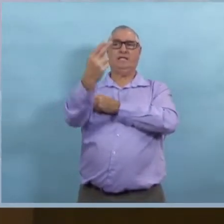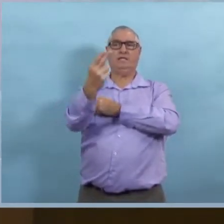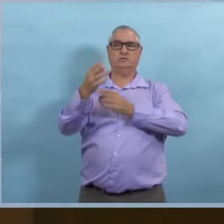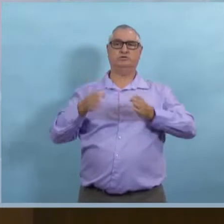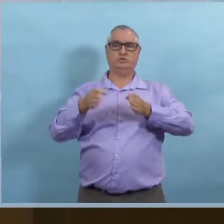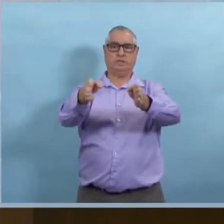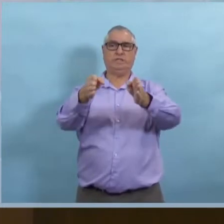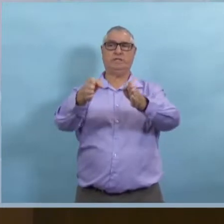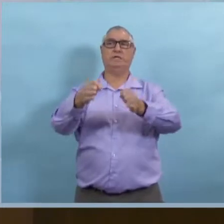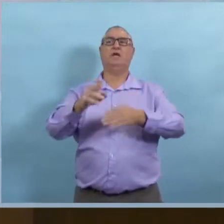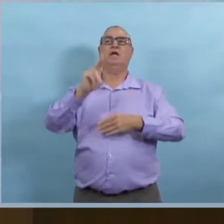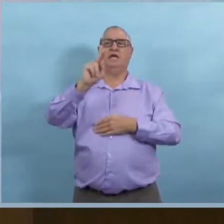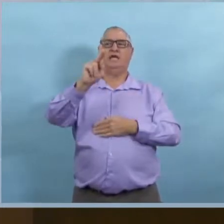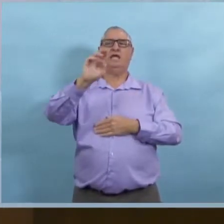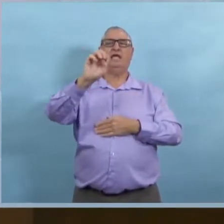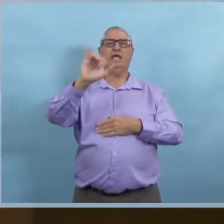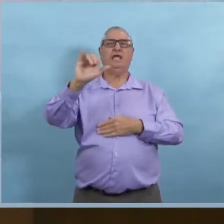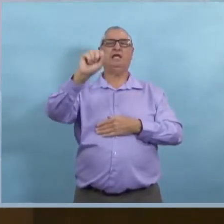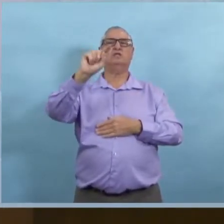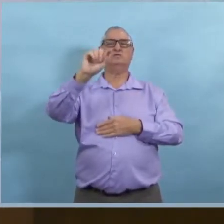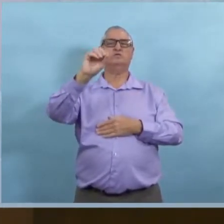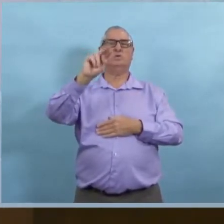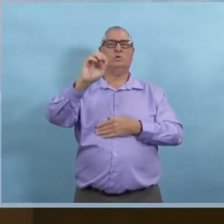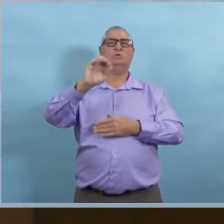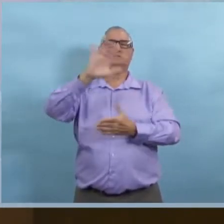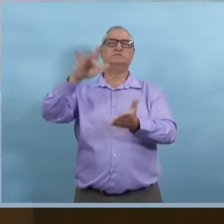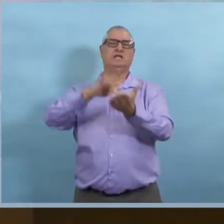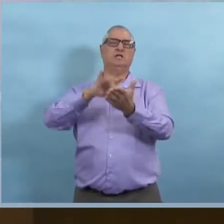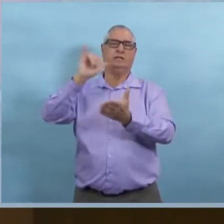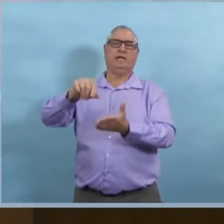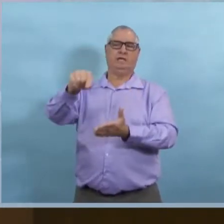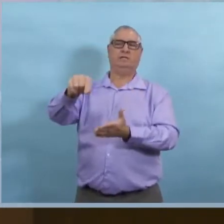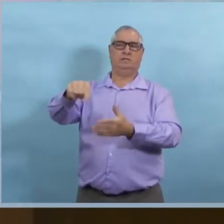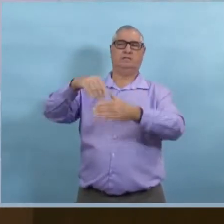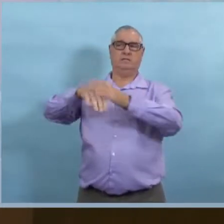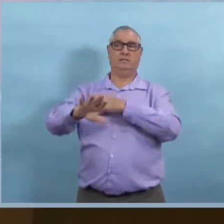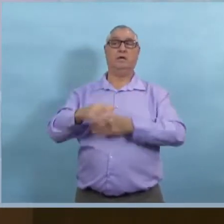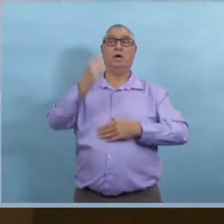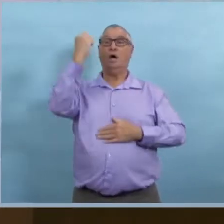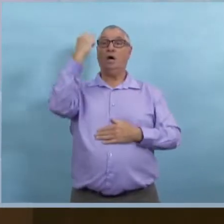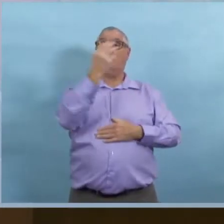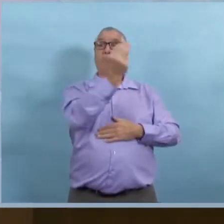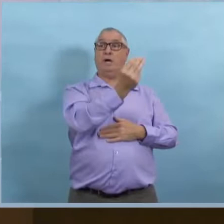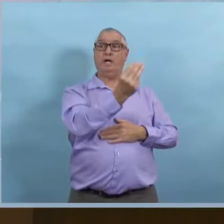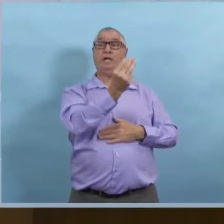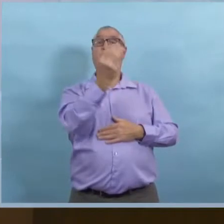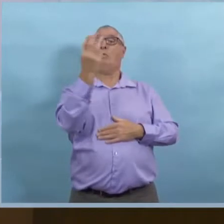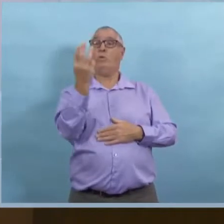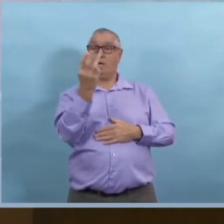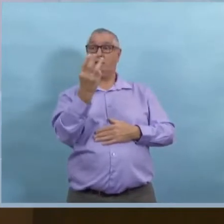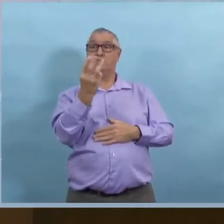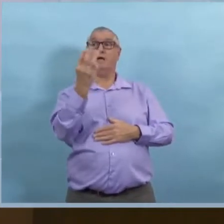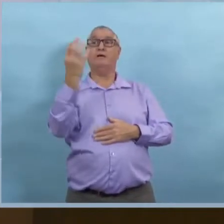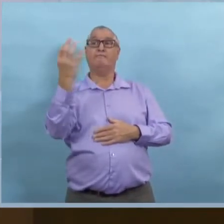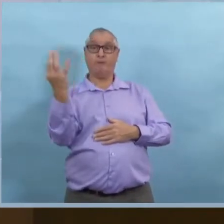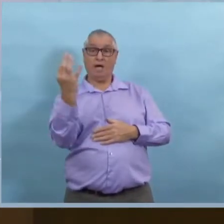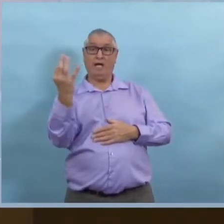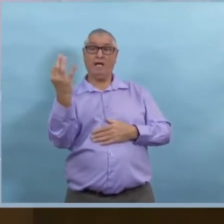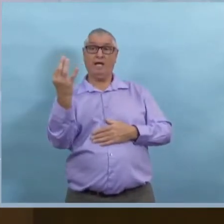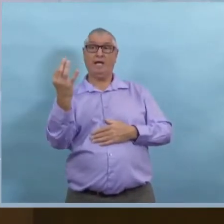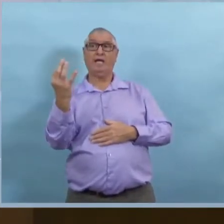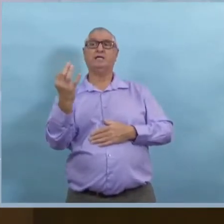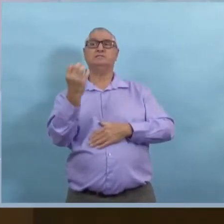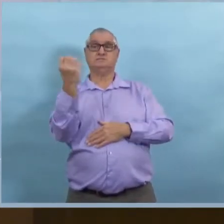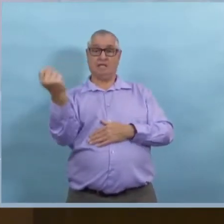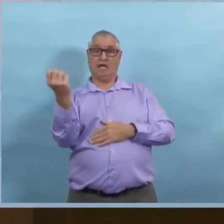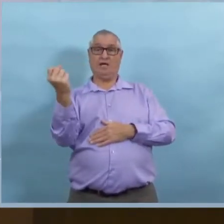Keystone à Brandon. Alors, ce site va être ouvert de 9h à 17h pendant